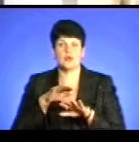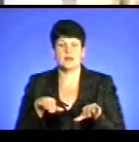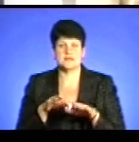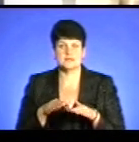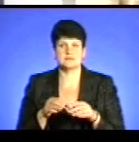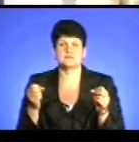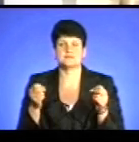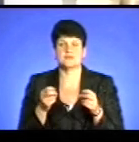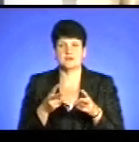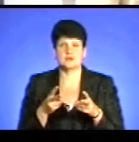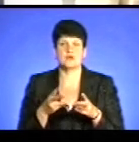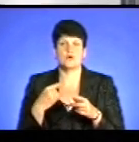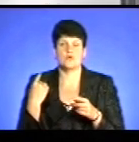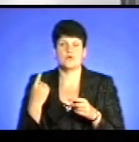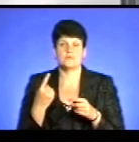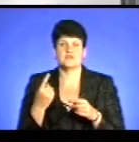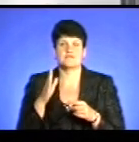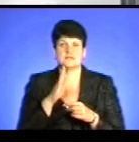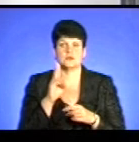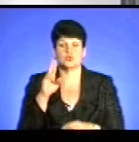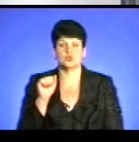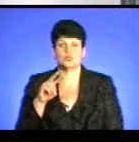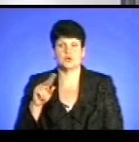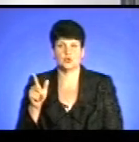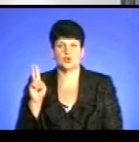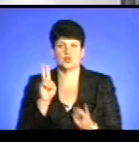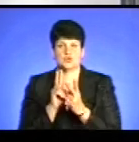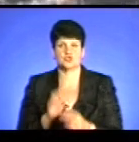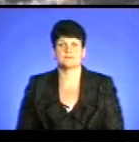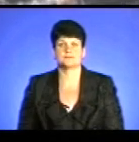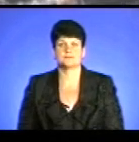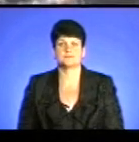рятувально-водолазної служби області Василем Шулем. До зустрічі в ефірі.